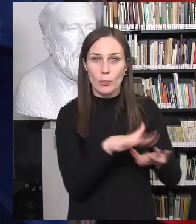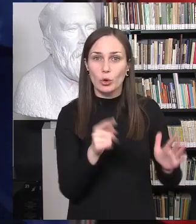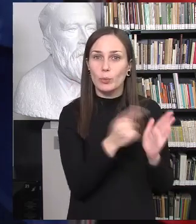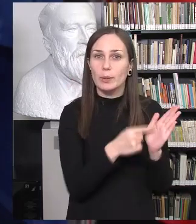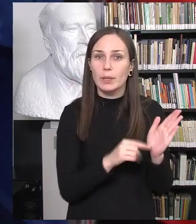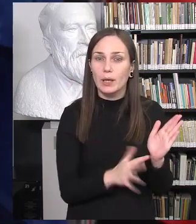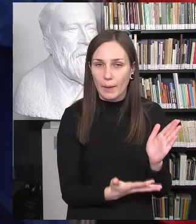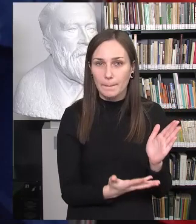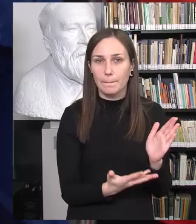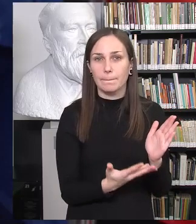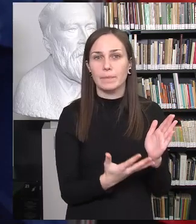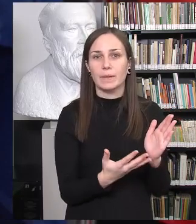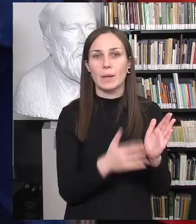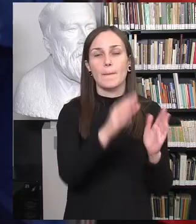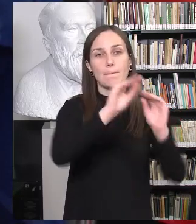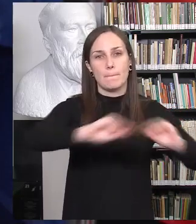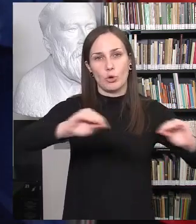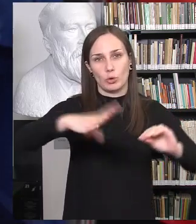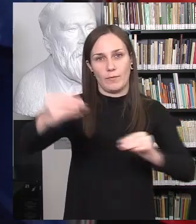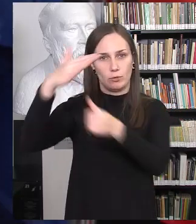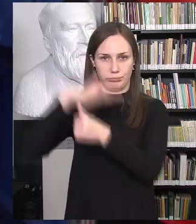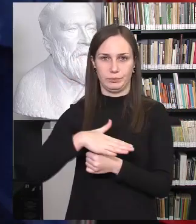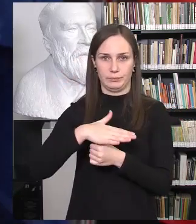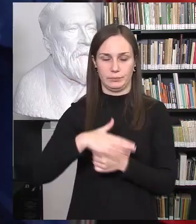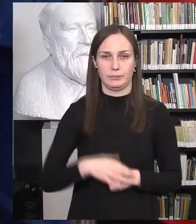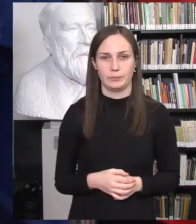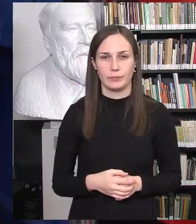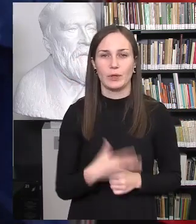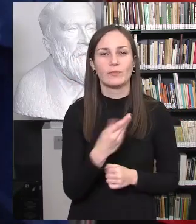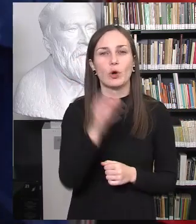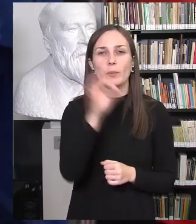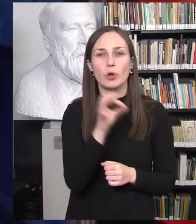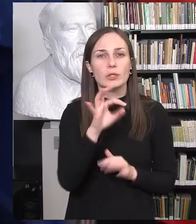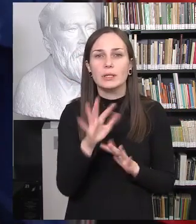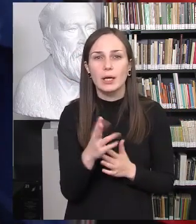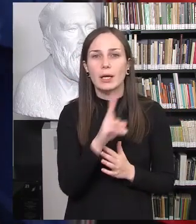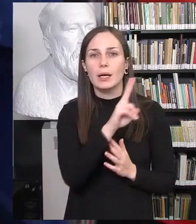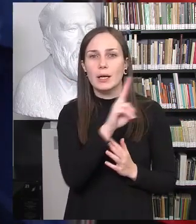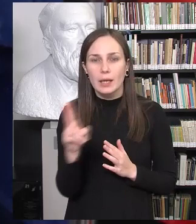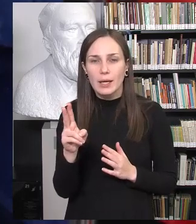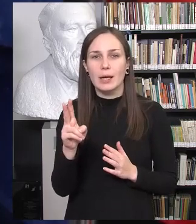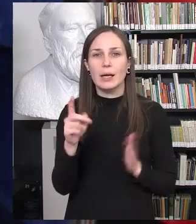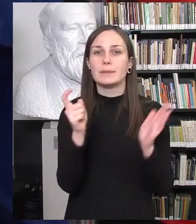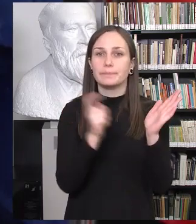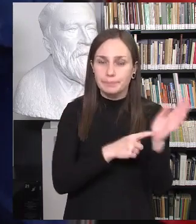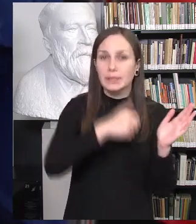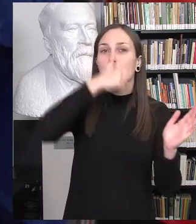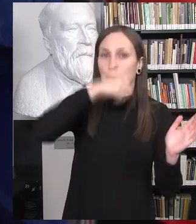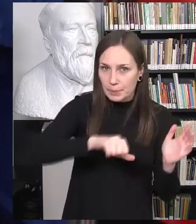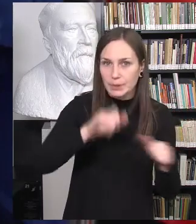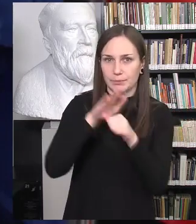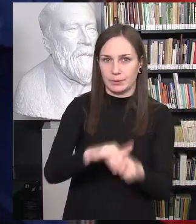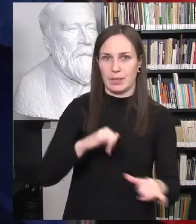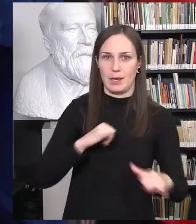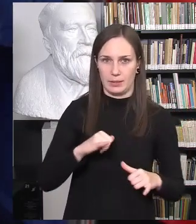žeminantį elgėsi iš mokytojų. Čia aš kartoju, kad procentas yra tų, kurie pažymėjo, kad patyre žeminantį elgėsi, tai